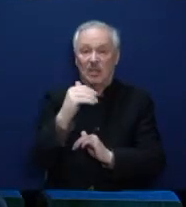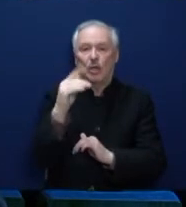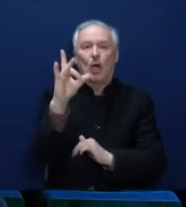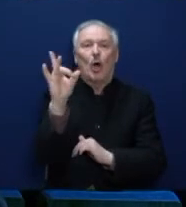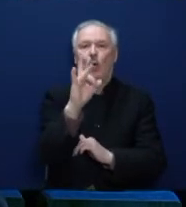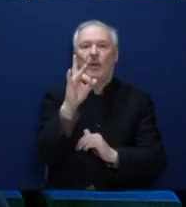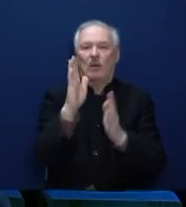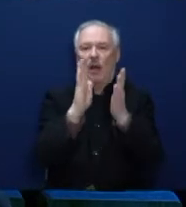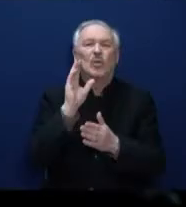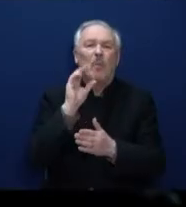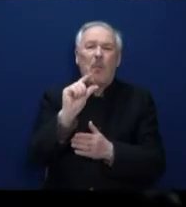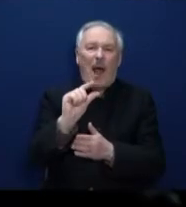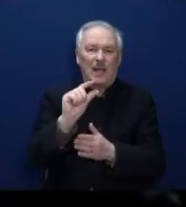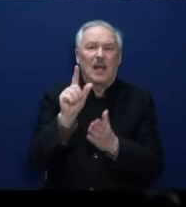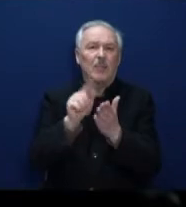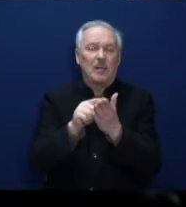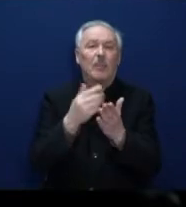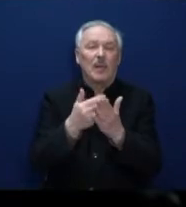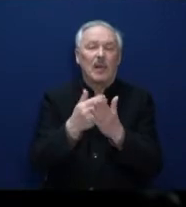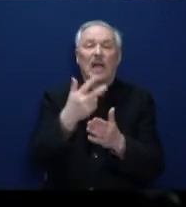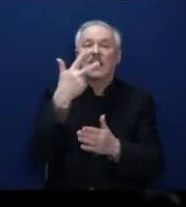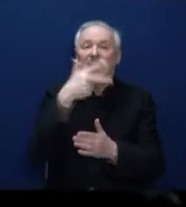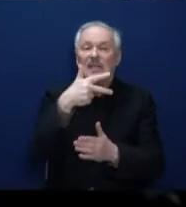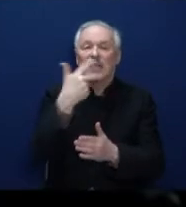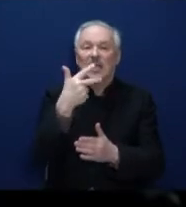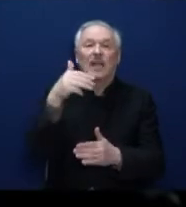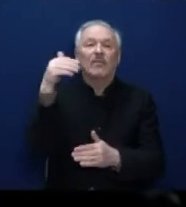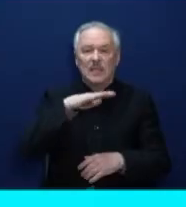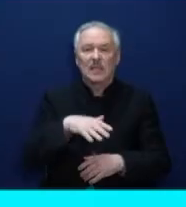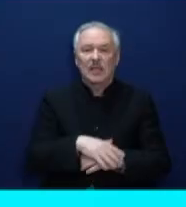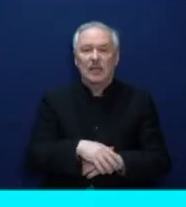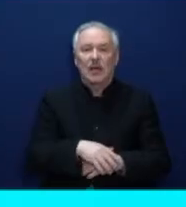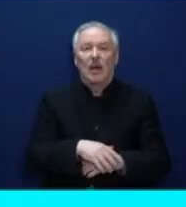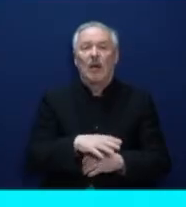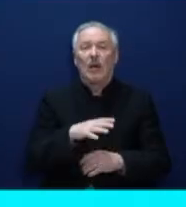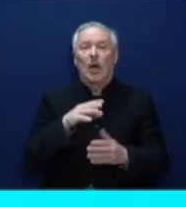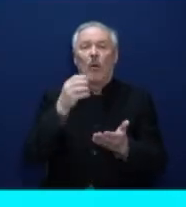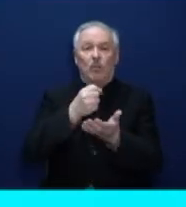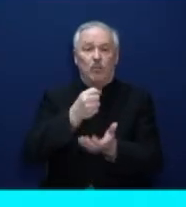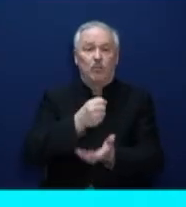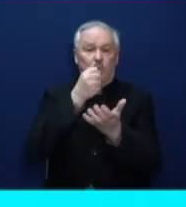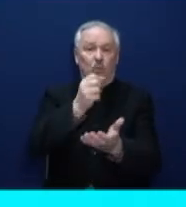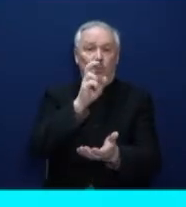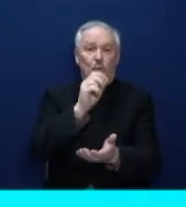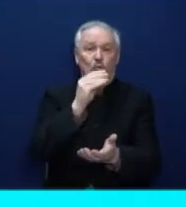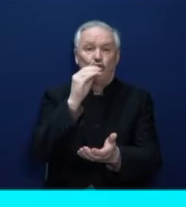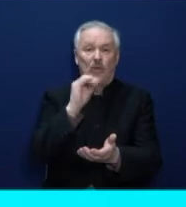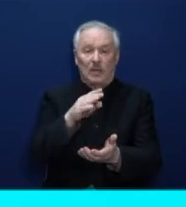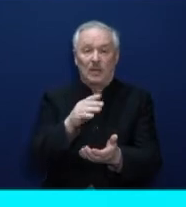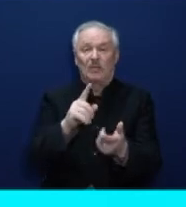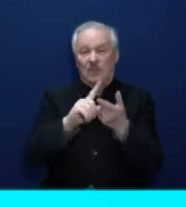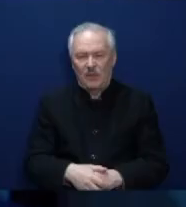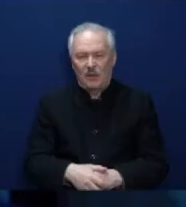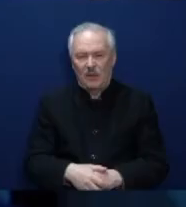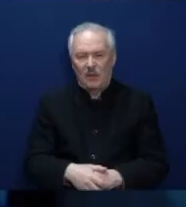проживающих человек старше 65 лет, испытывающих серьезные финансовые сложности из-за маленькой пенсии.